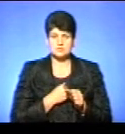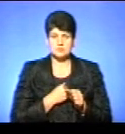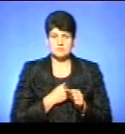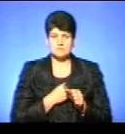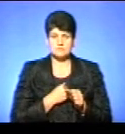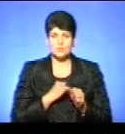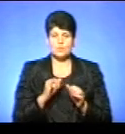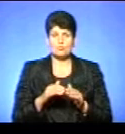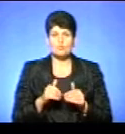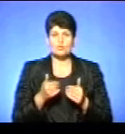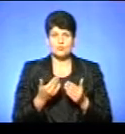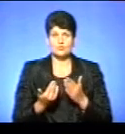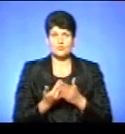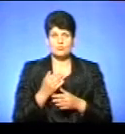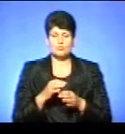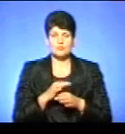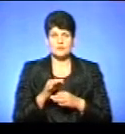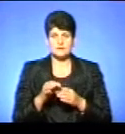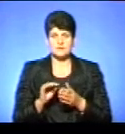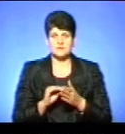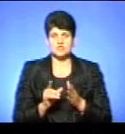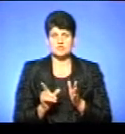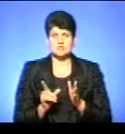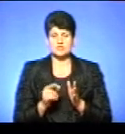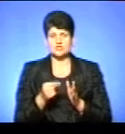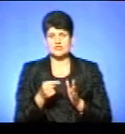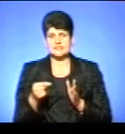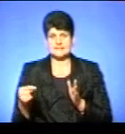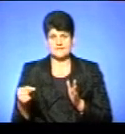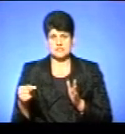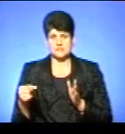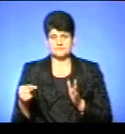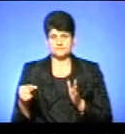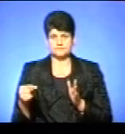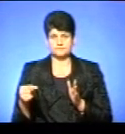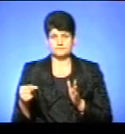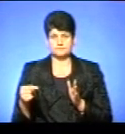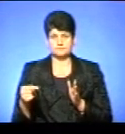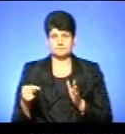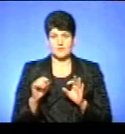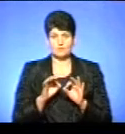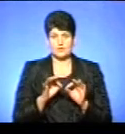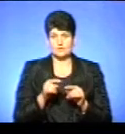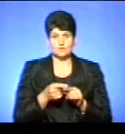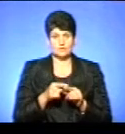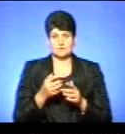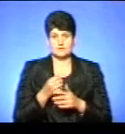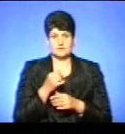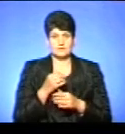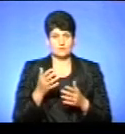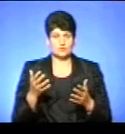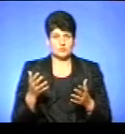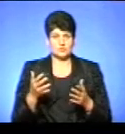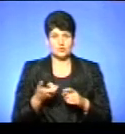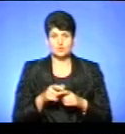пропонованому новому проєкті вона пишеться уже через дефіс. Логічного пояснення в цьому знайти неможливо. Ще дуже